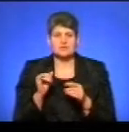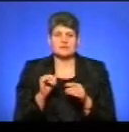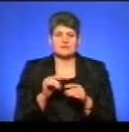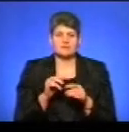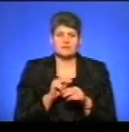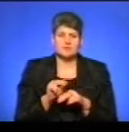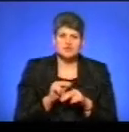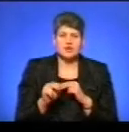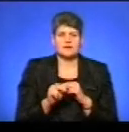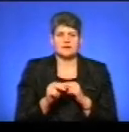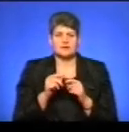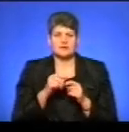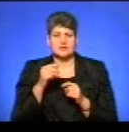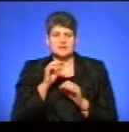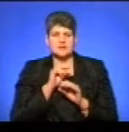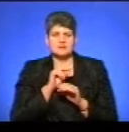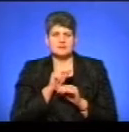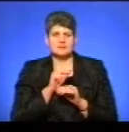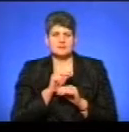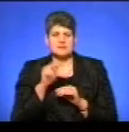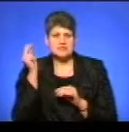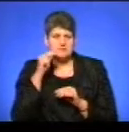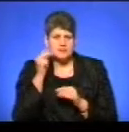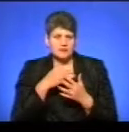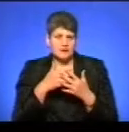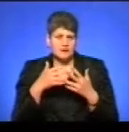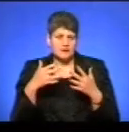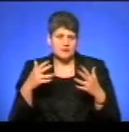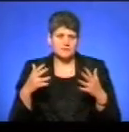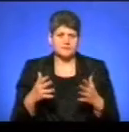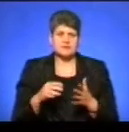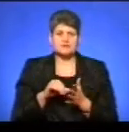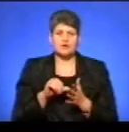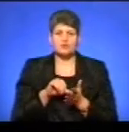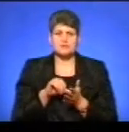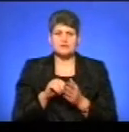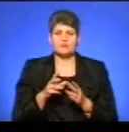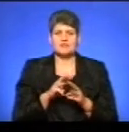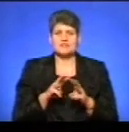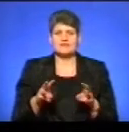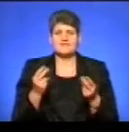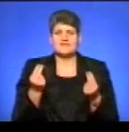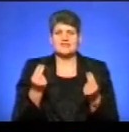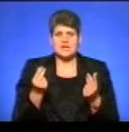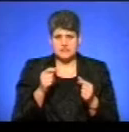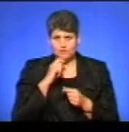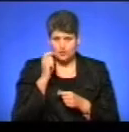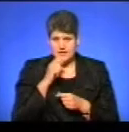навчання. Навчання проводились за участью представників Міністерства фінансів України.